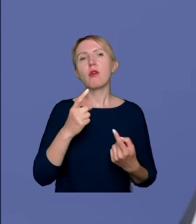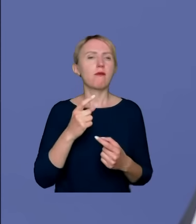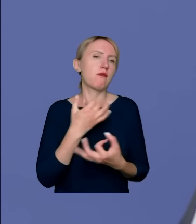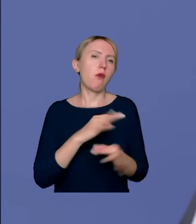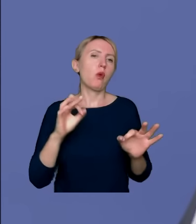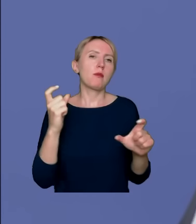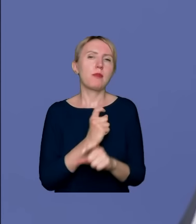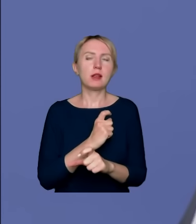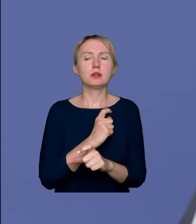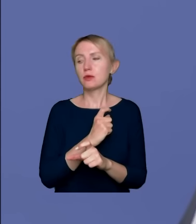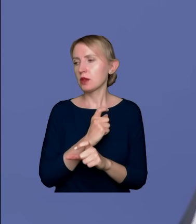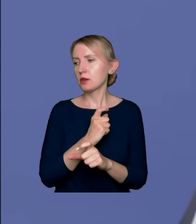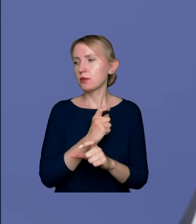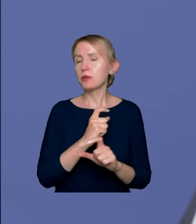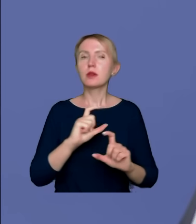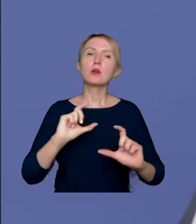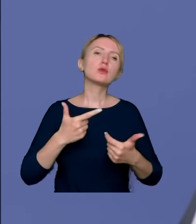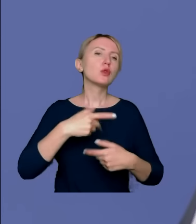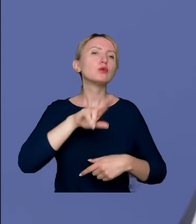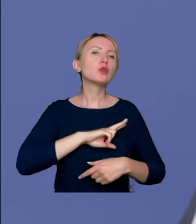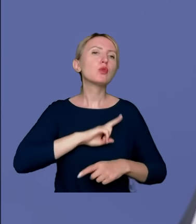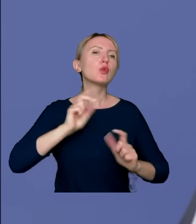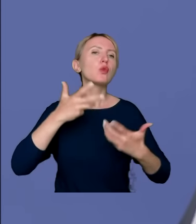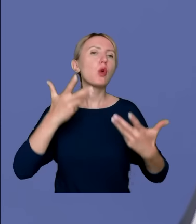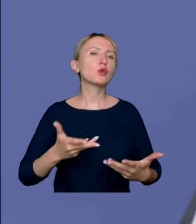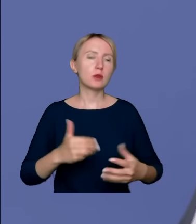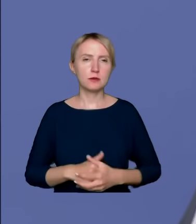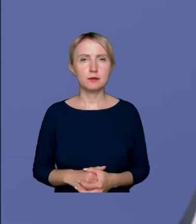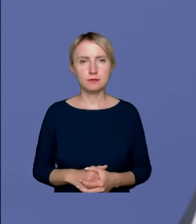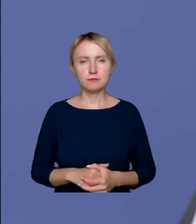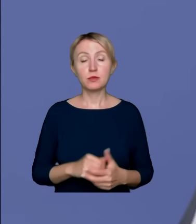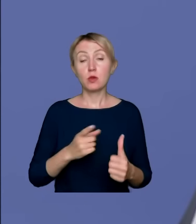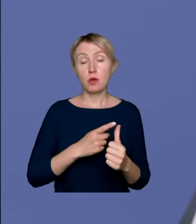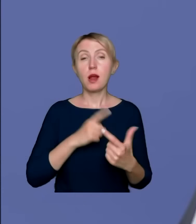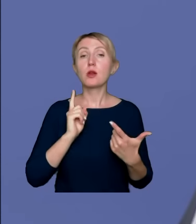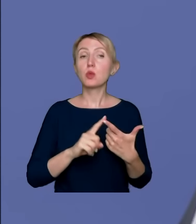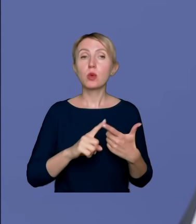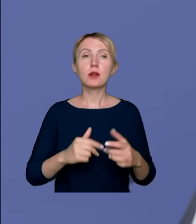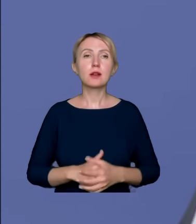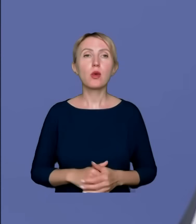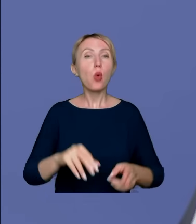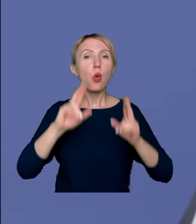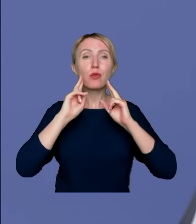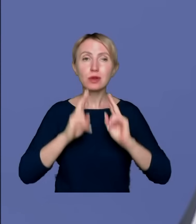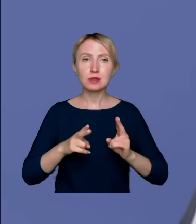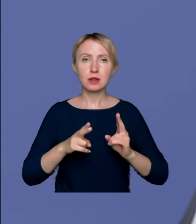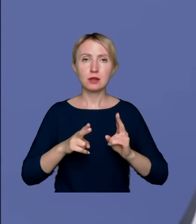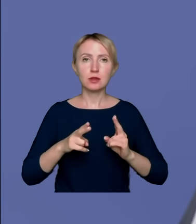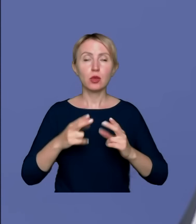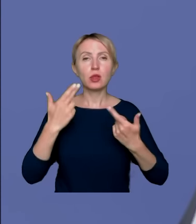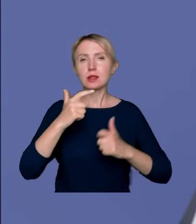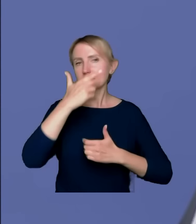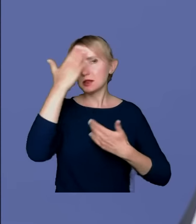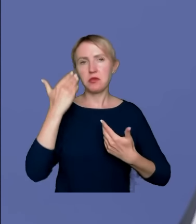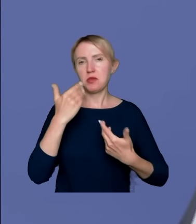mu się żywnie podoba. To jest pierwsza sprawa. Druga sprawa, oficjalnie nic nie wiem na temat żadnych